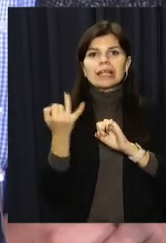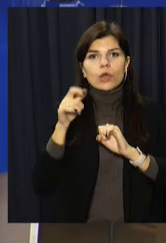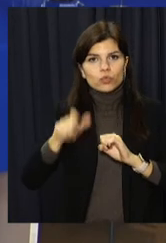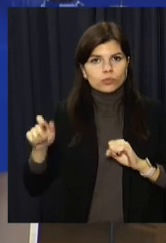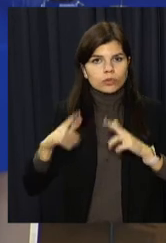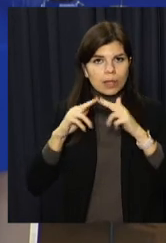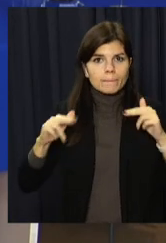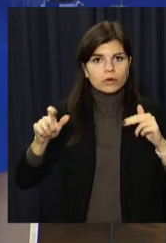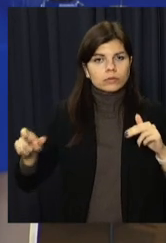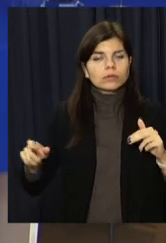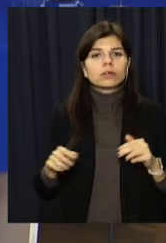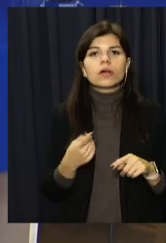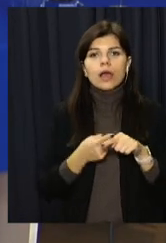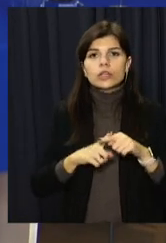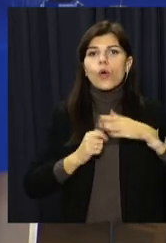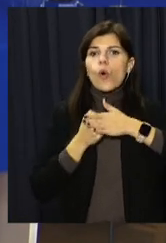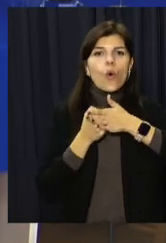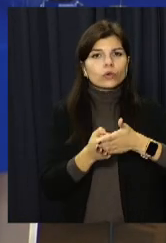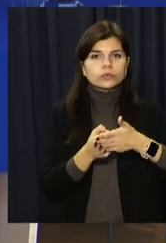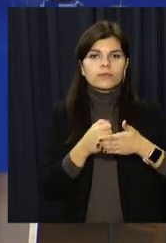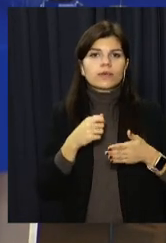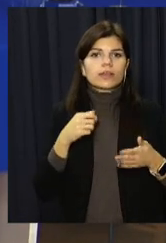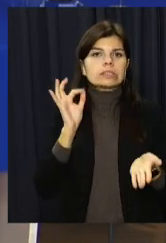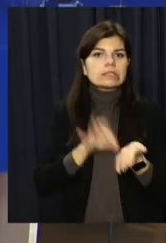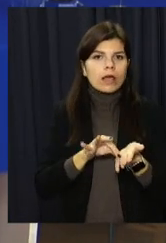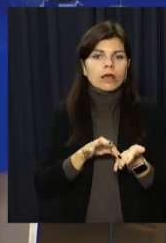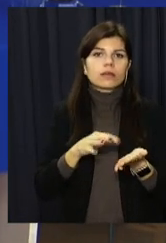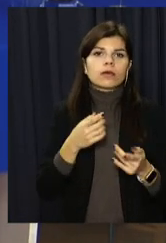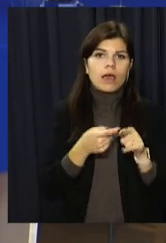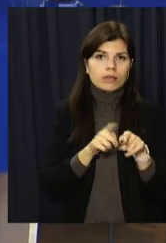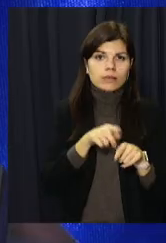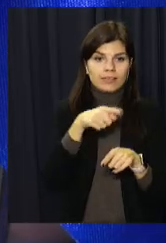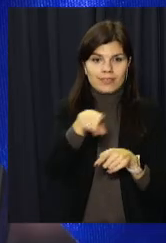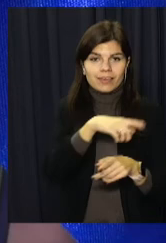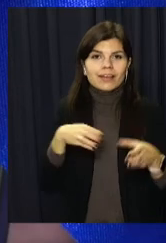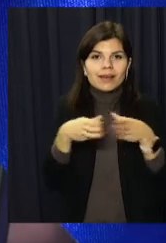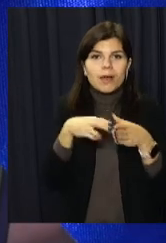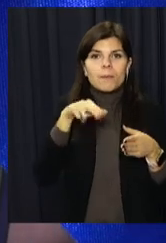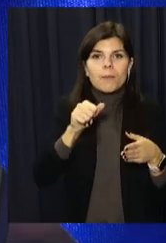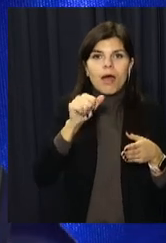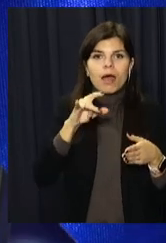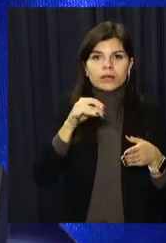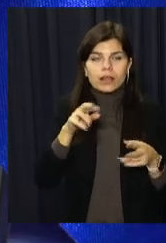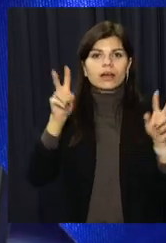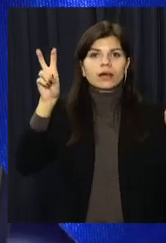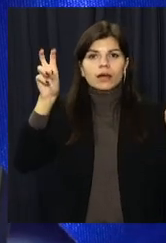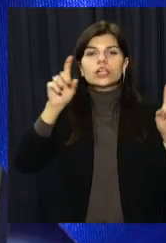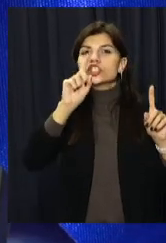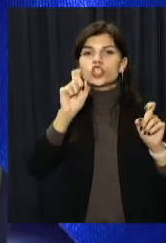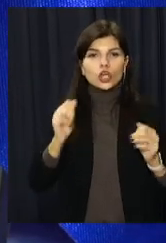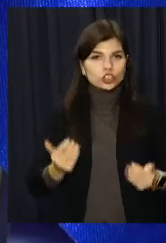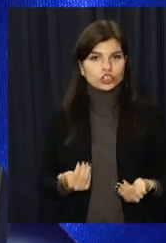мешканців Дніпропетровщини. Це основна мета обласного та міського середків партії «Опозиційна платформа за життя».